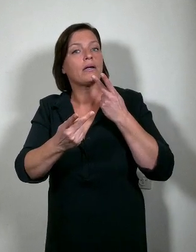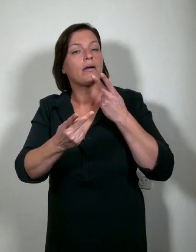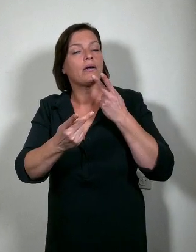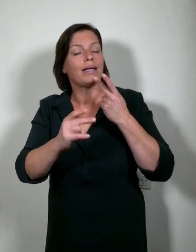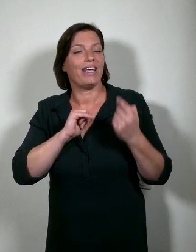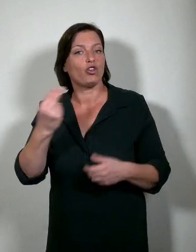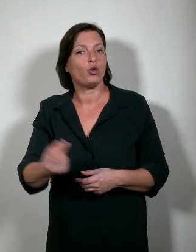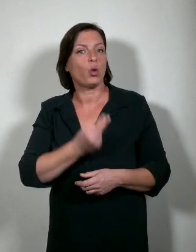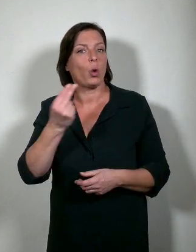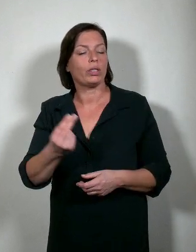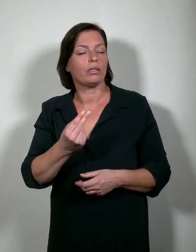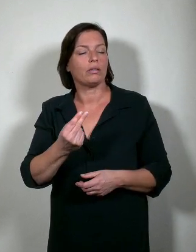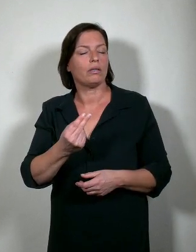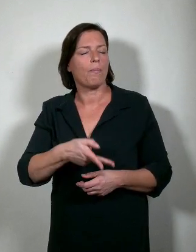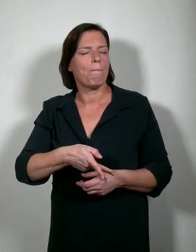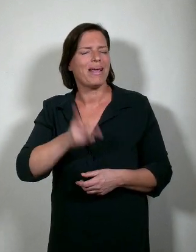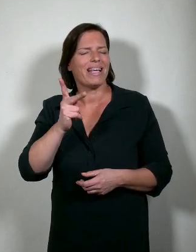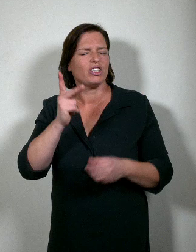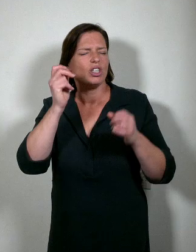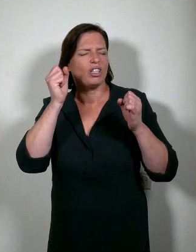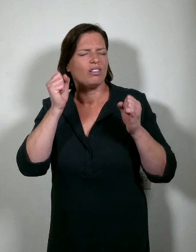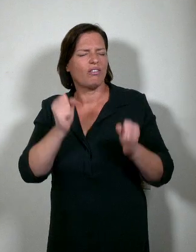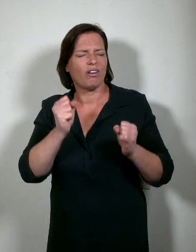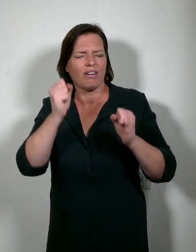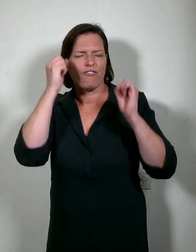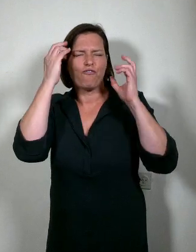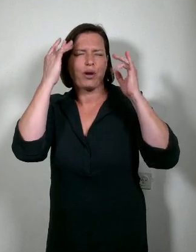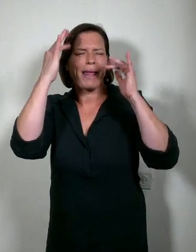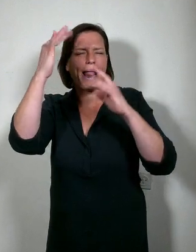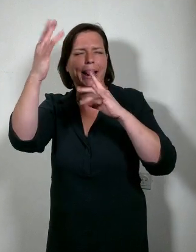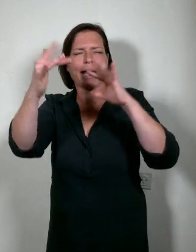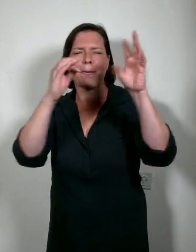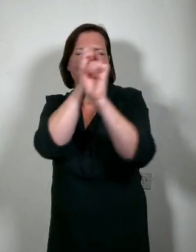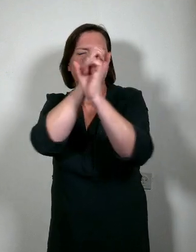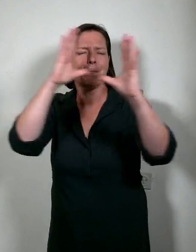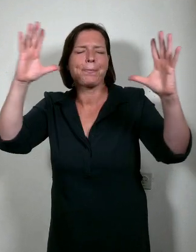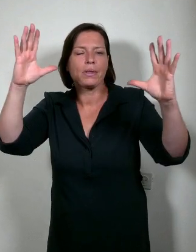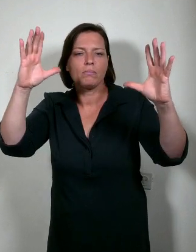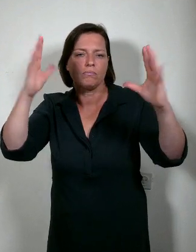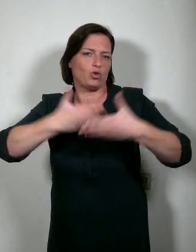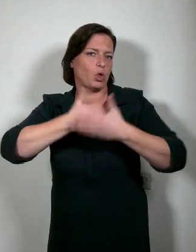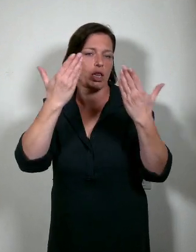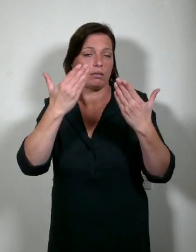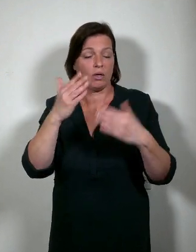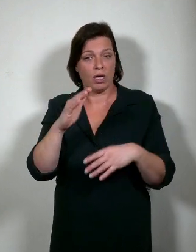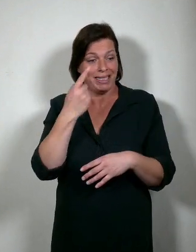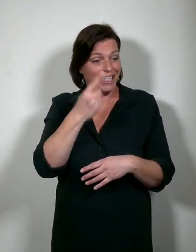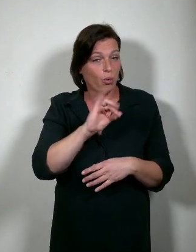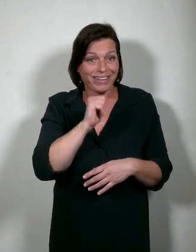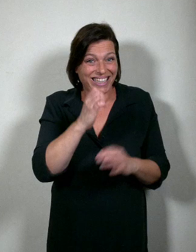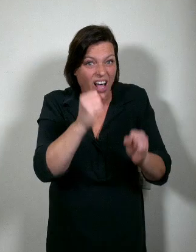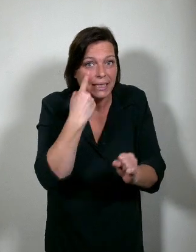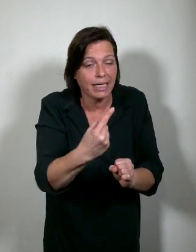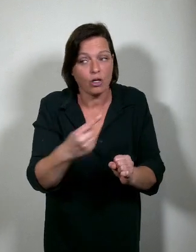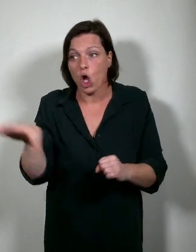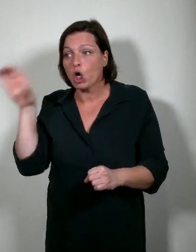mogelijke verbeeldingskracht. Dat is duidelijk. Zien wat niet in zicht is. Luisteren